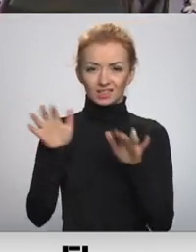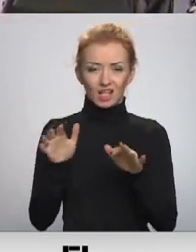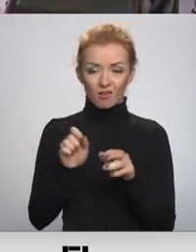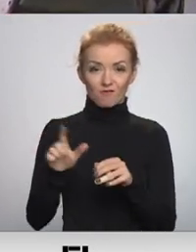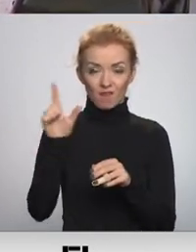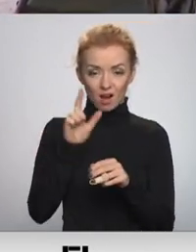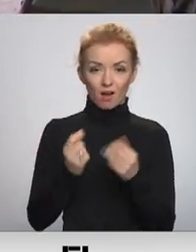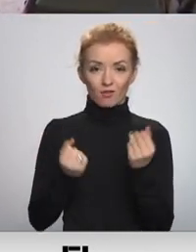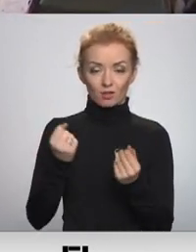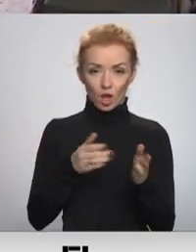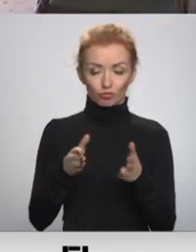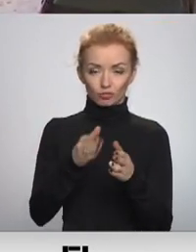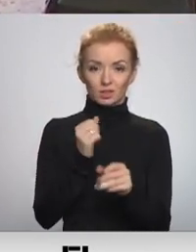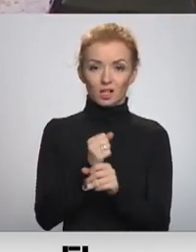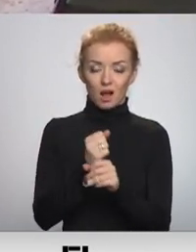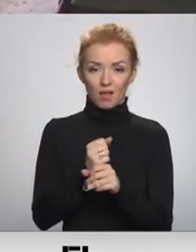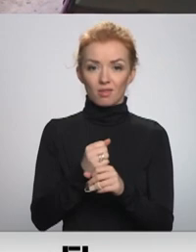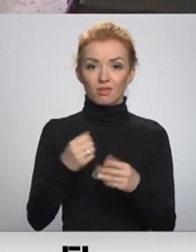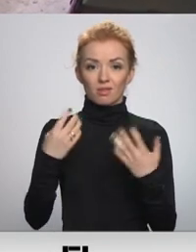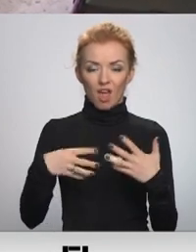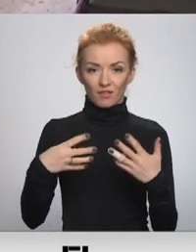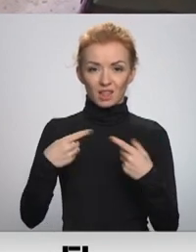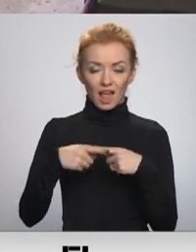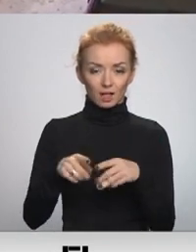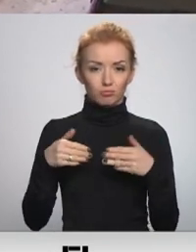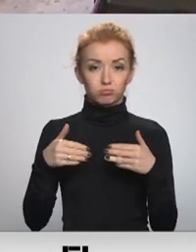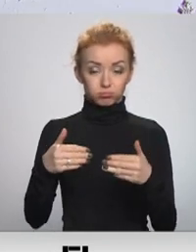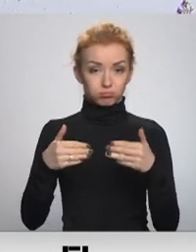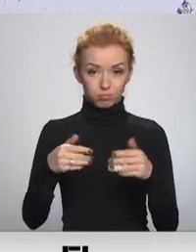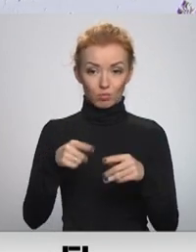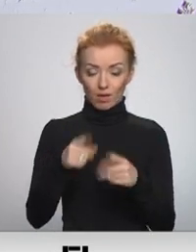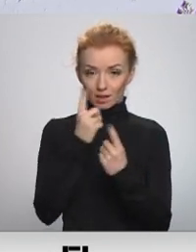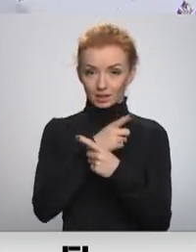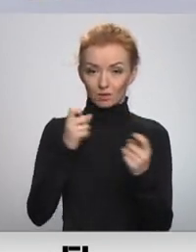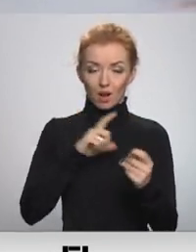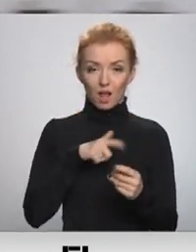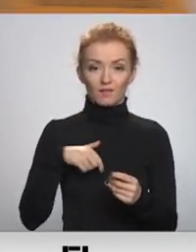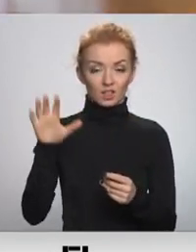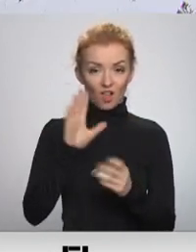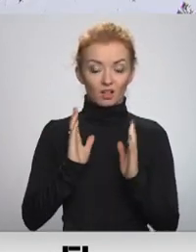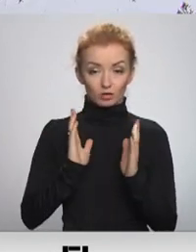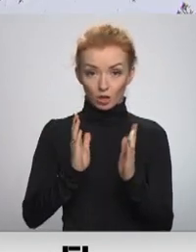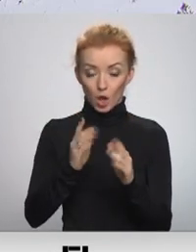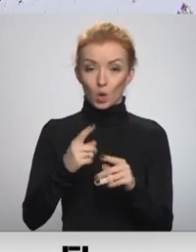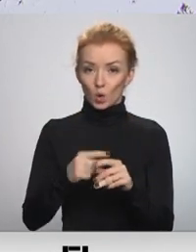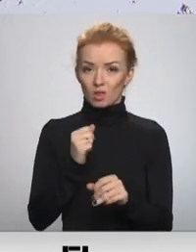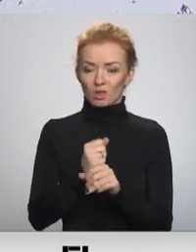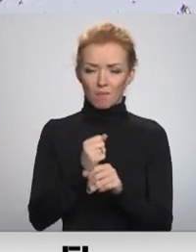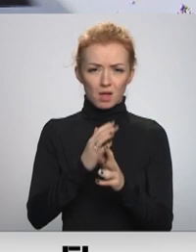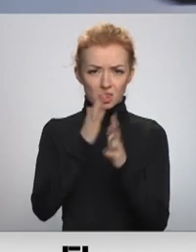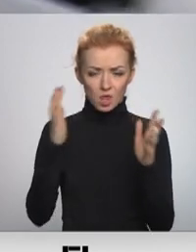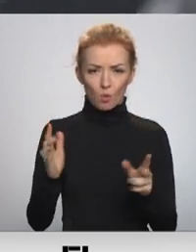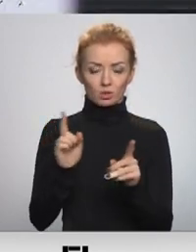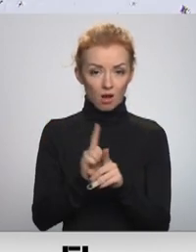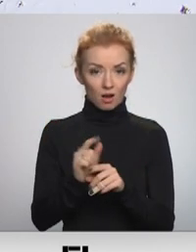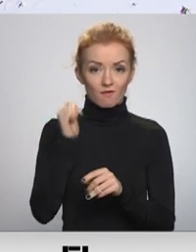brīžos uz valsts autoceļiem strādā vairāk nekā 90 tehnikas vienības, ziņo uzņēmumā Latvijas valsts ceļi. Darba pilnas rokas vakar